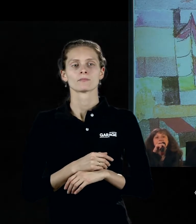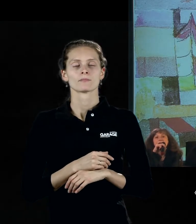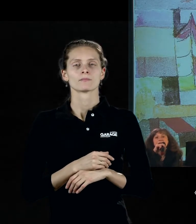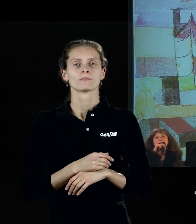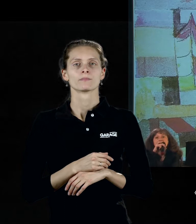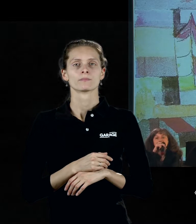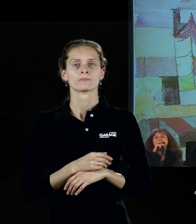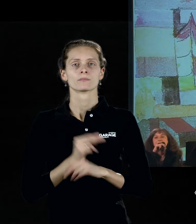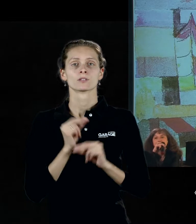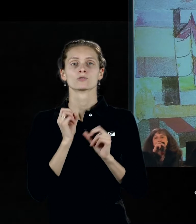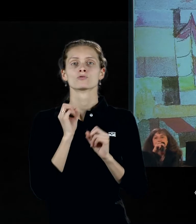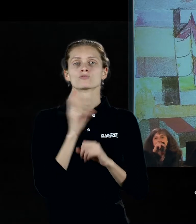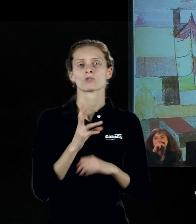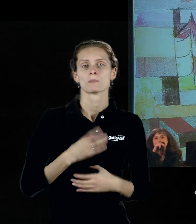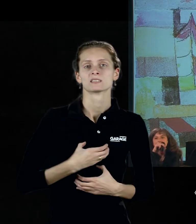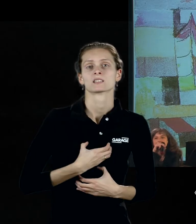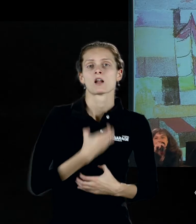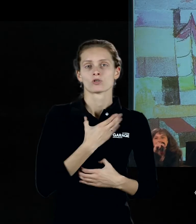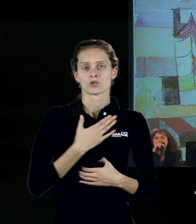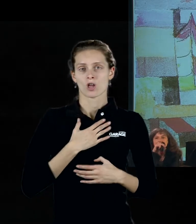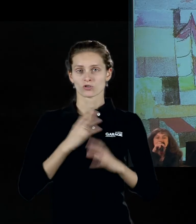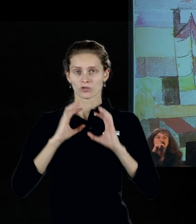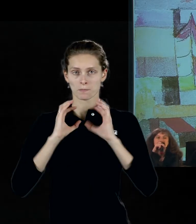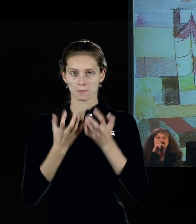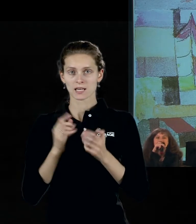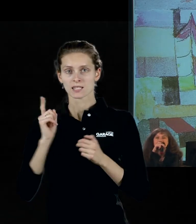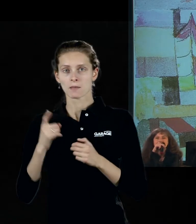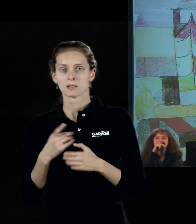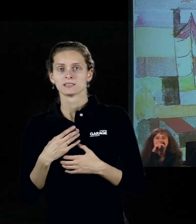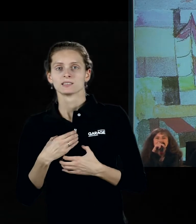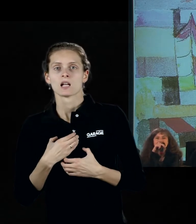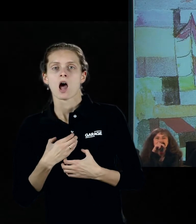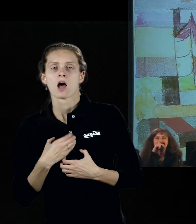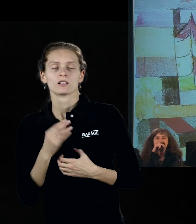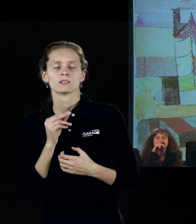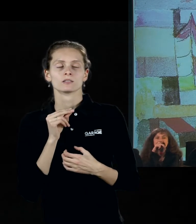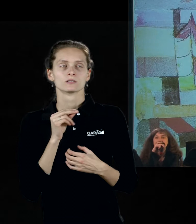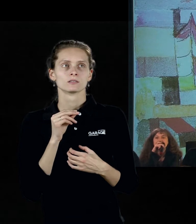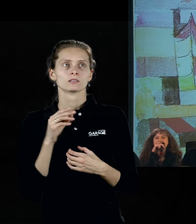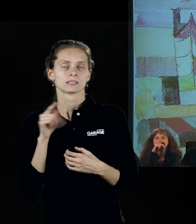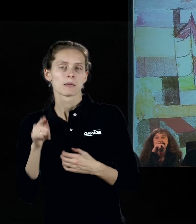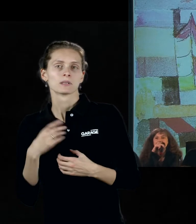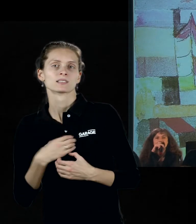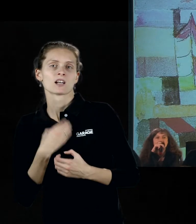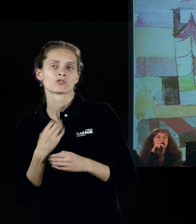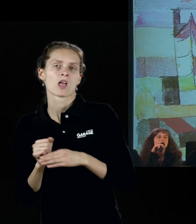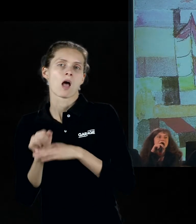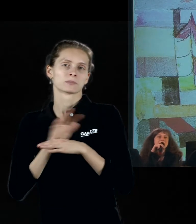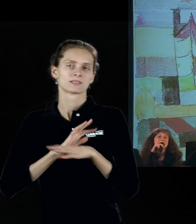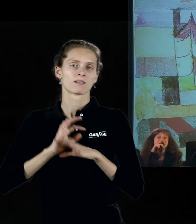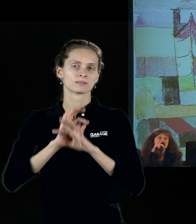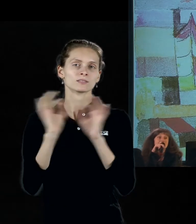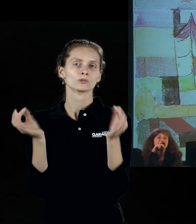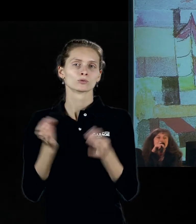наш мир, тем абстрактнее искусство, которым мы занимаемся, искусство, которое фиксирует здесь и сейчас достояние счастливых эпох.